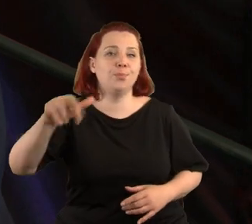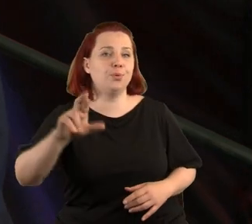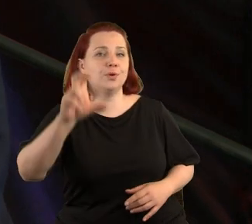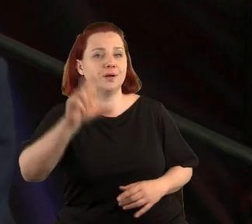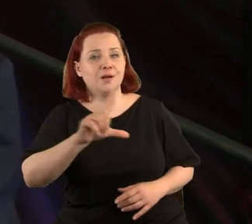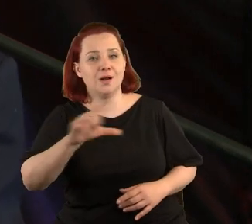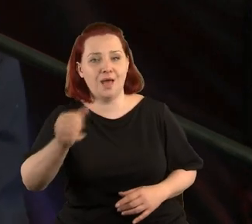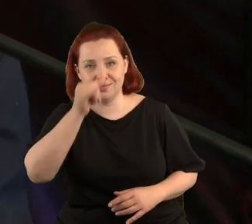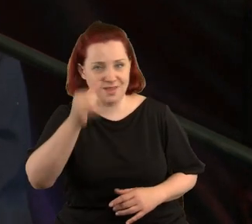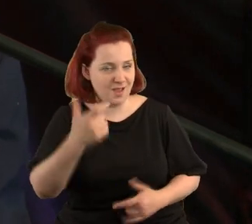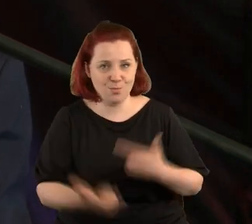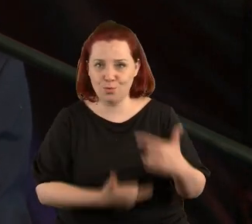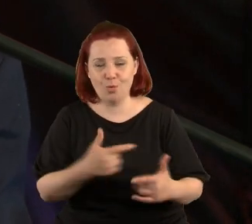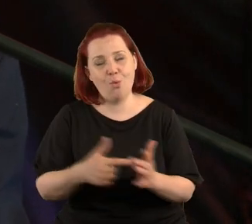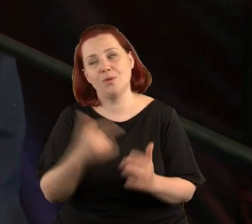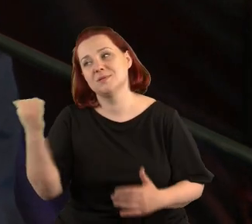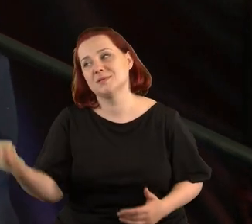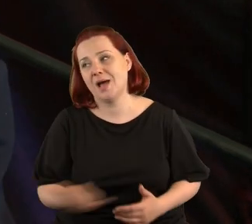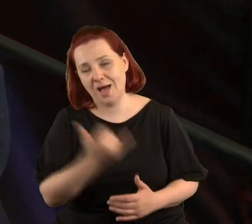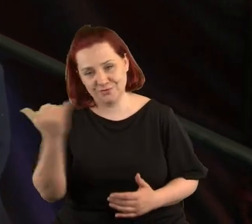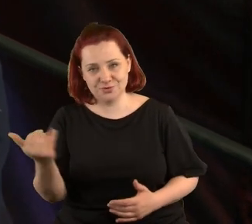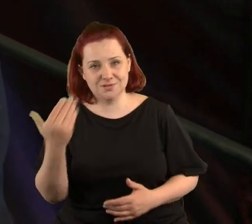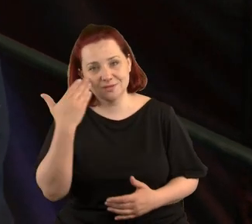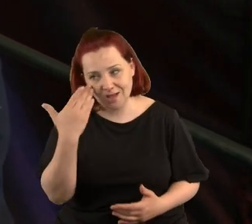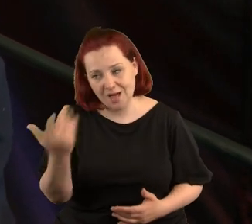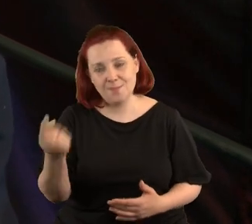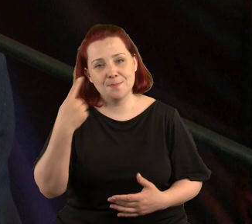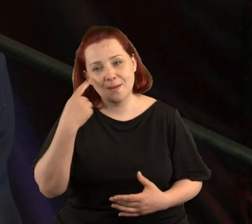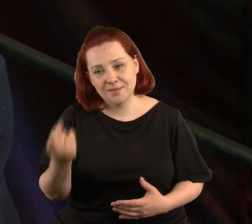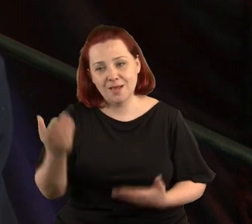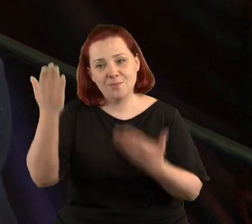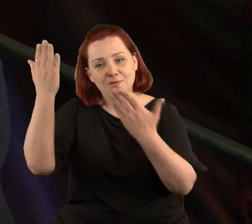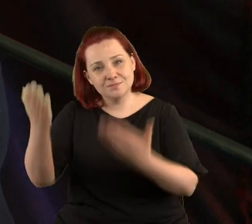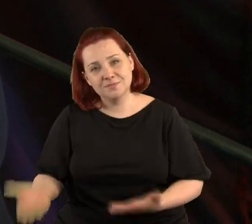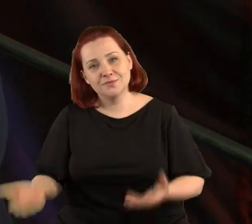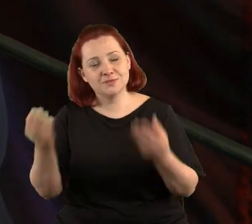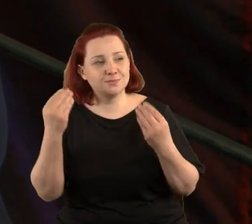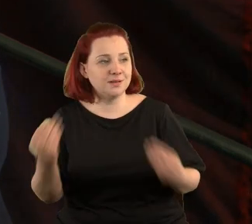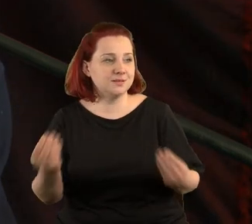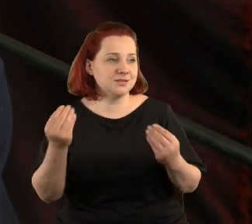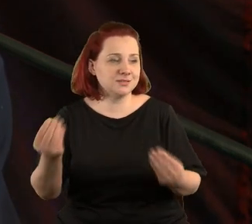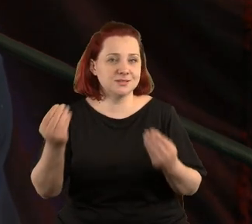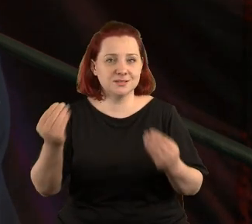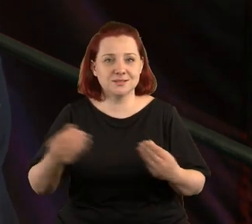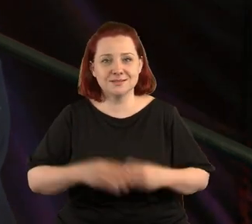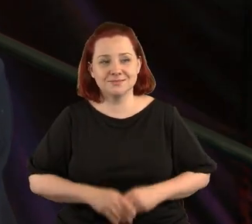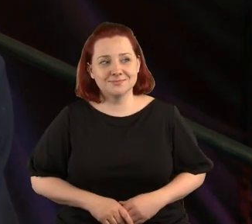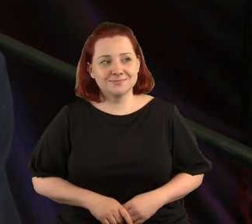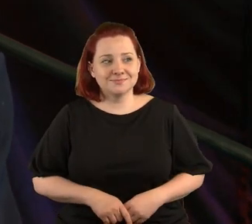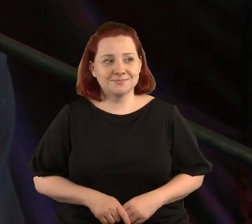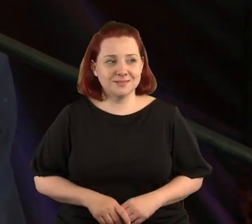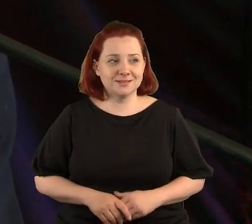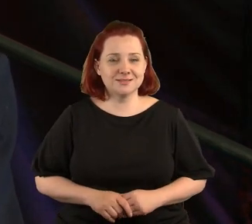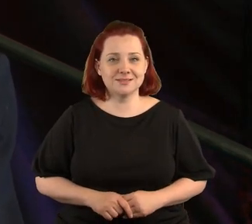zrobić. On to zawsze, prawda, jak znamy, pamiętamy, wspaniale, z dużą inwencją robił.